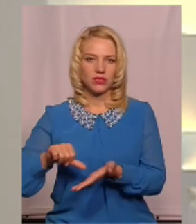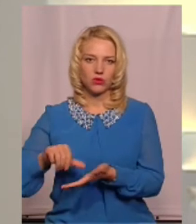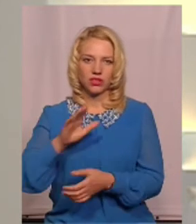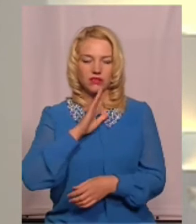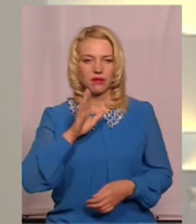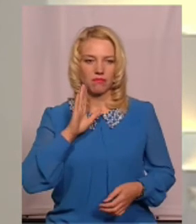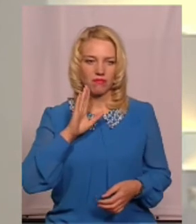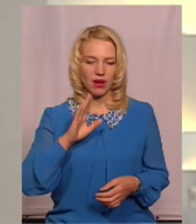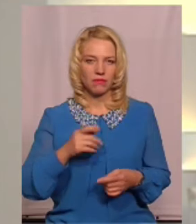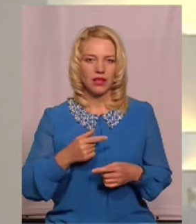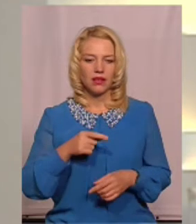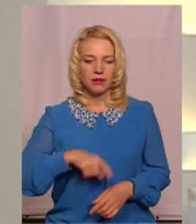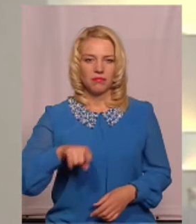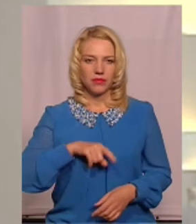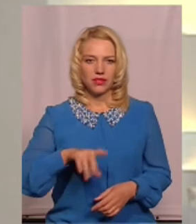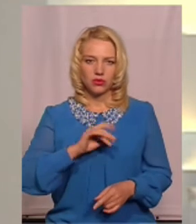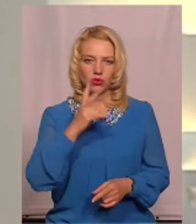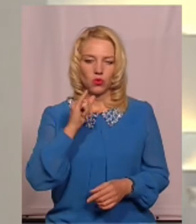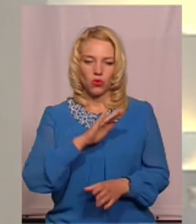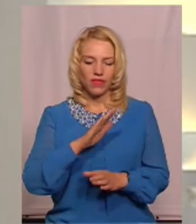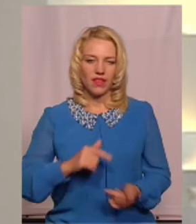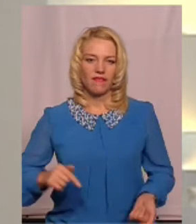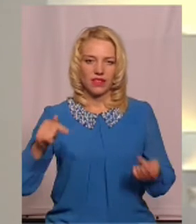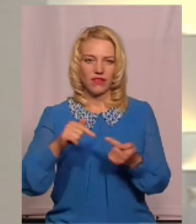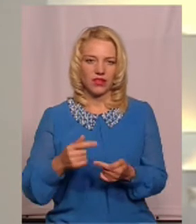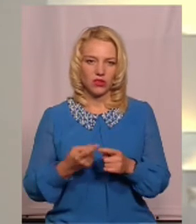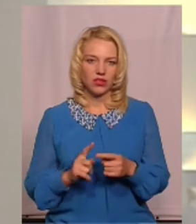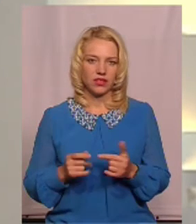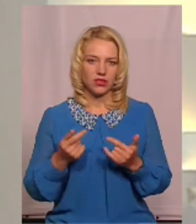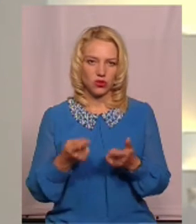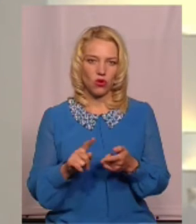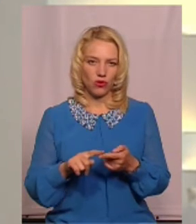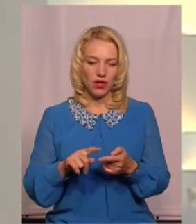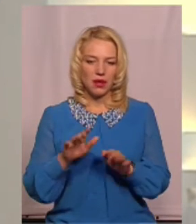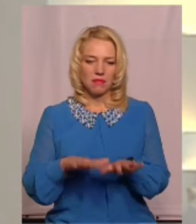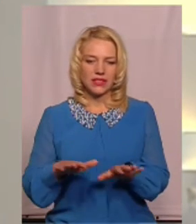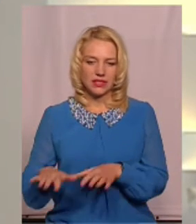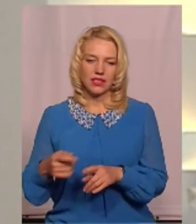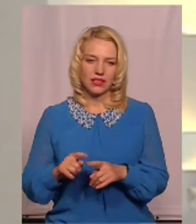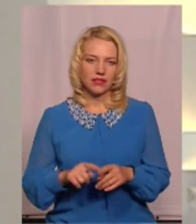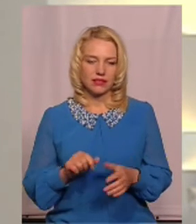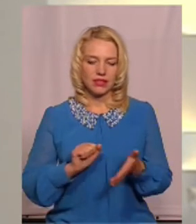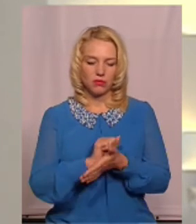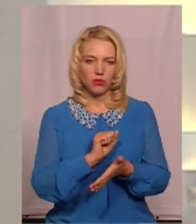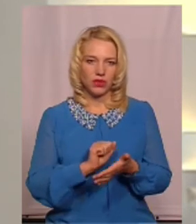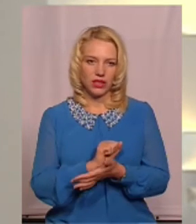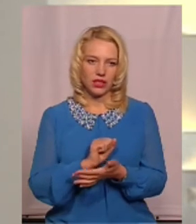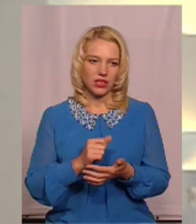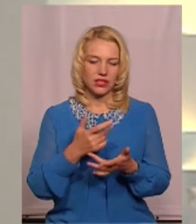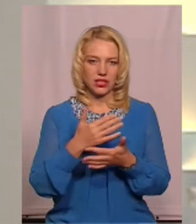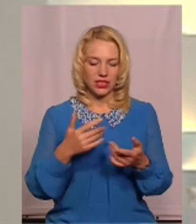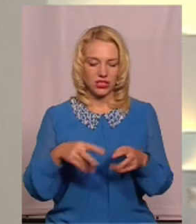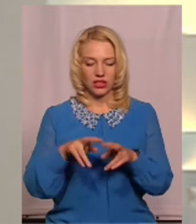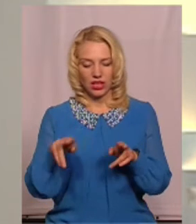мам справляють нужду у невідведених для цього місцях. Ці публікації передувала серія інших таких,